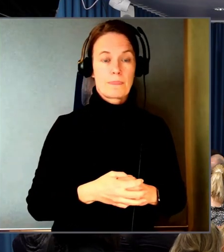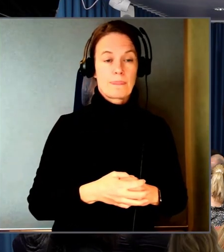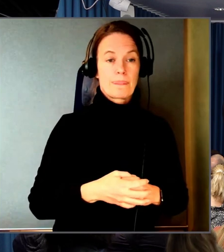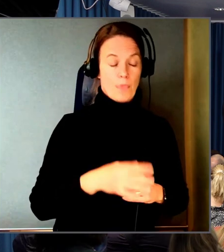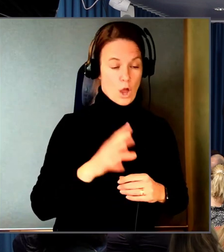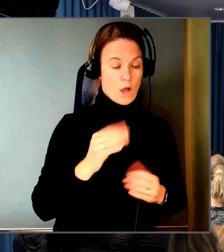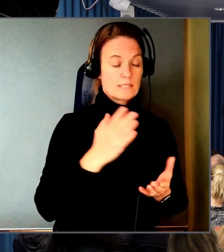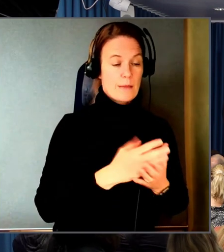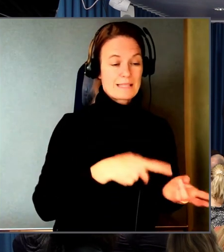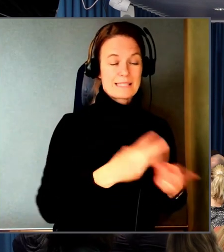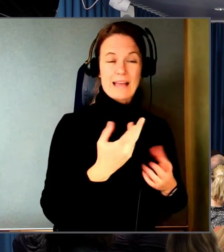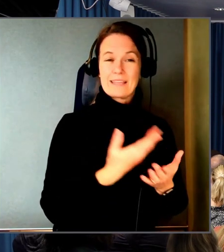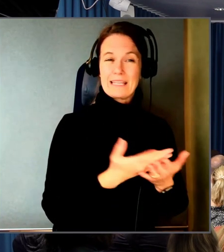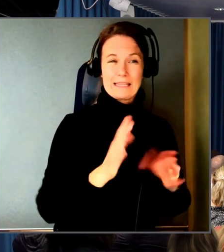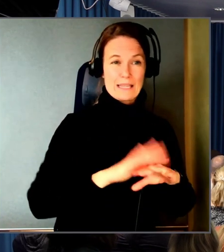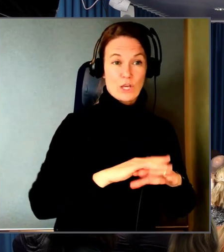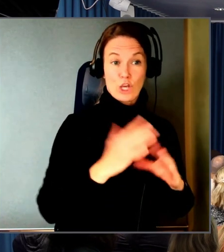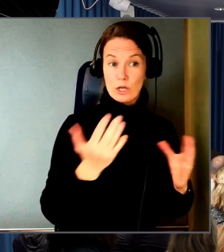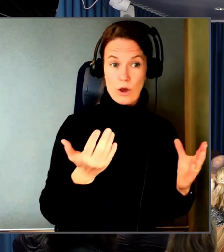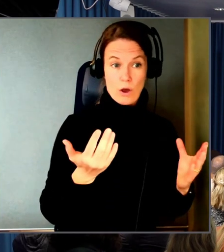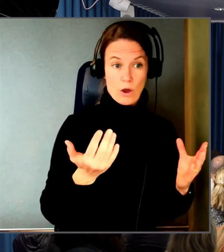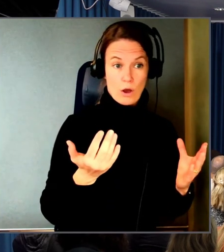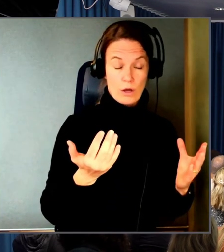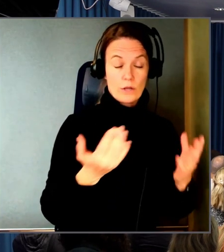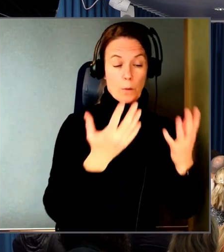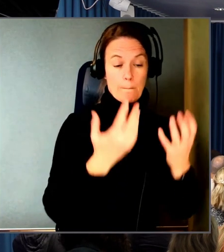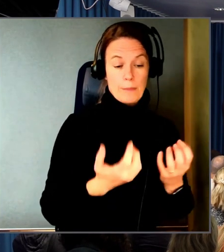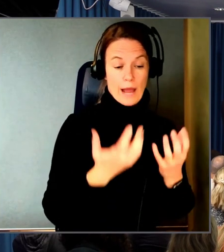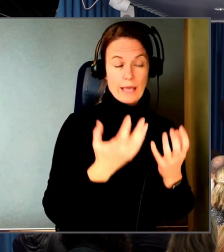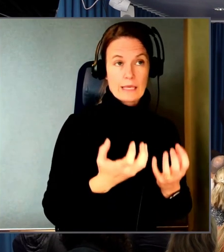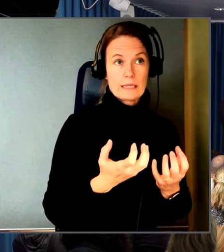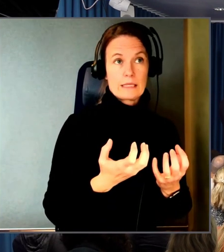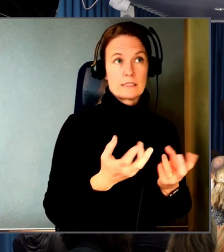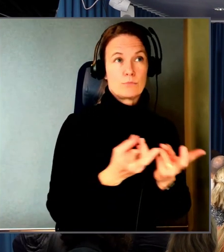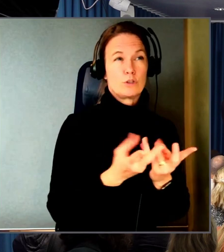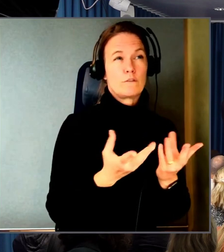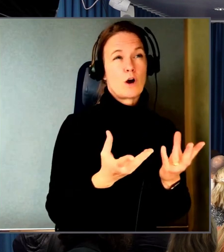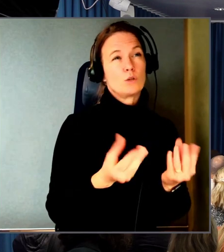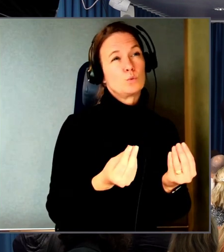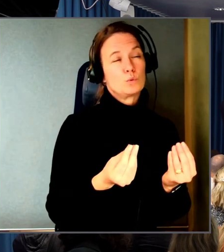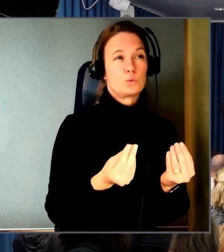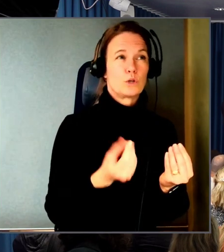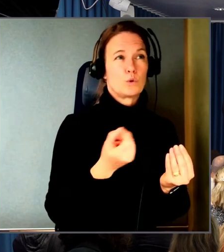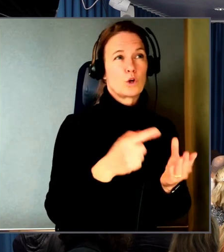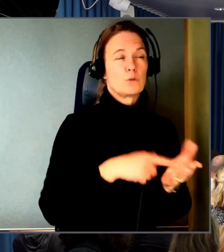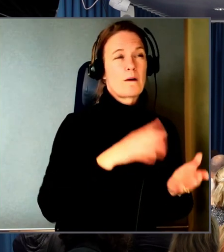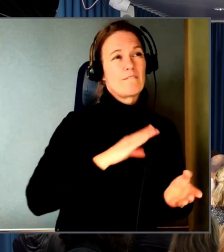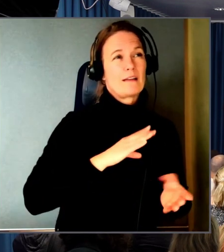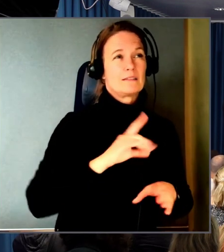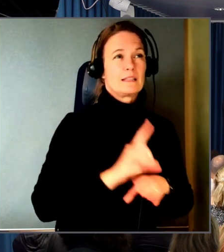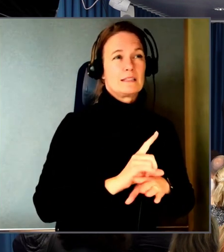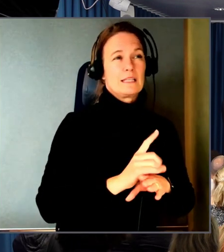kommer vara klara sannolikt. Så det ger ju i praktiken någon typ av väntetid innan man kan